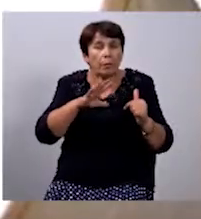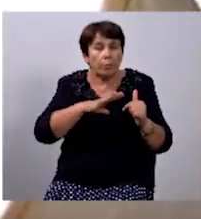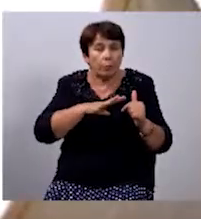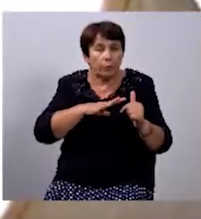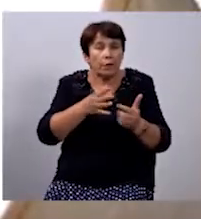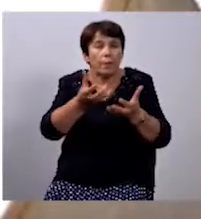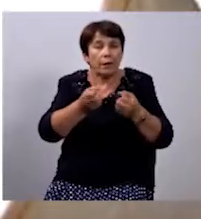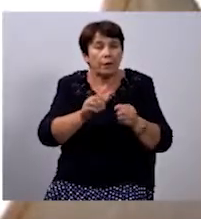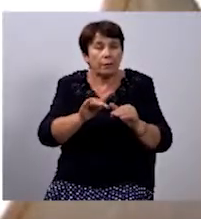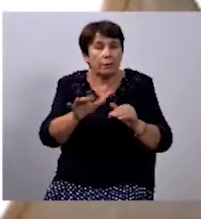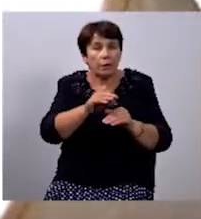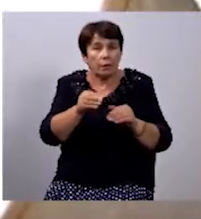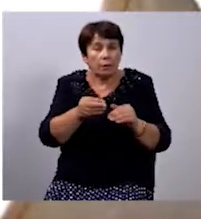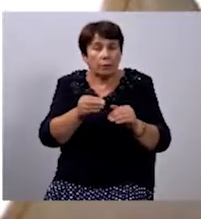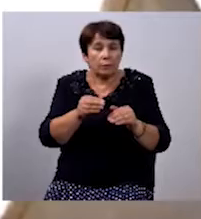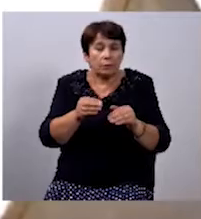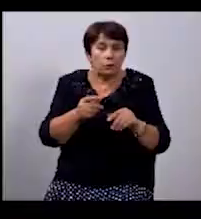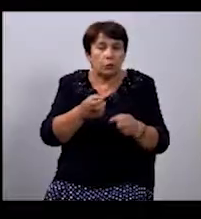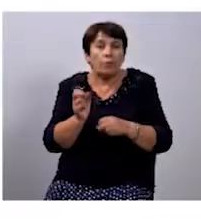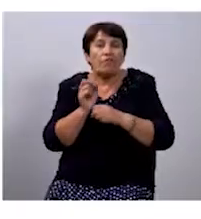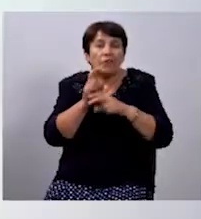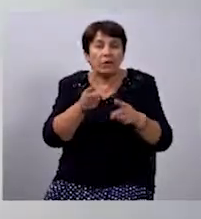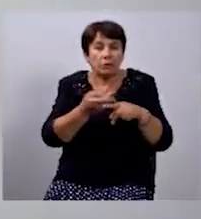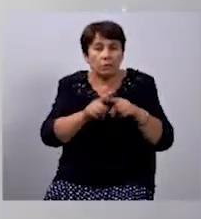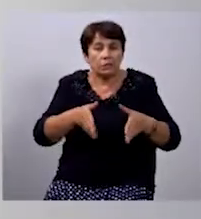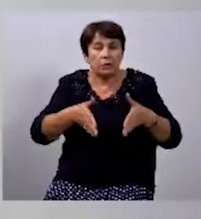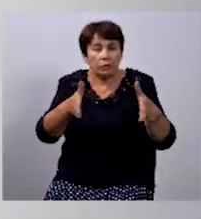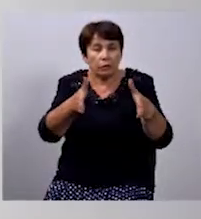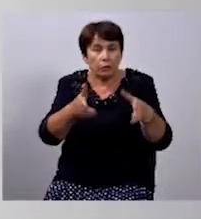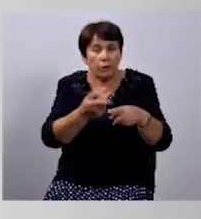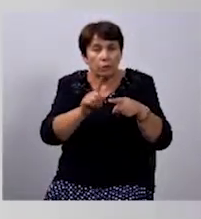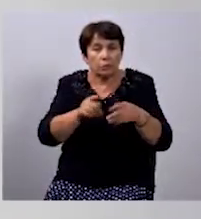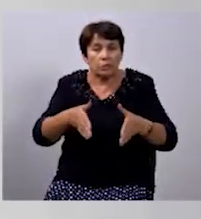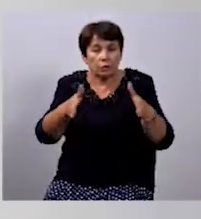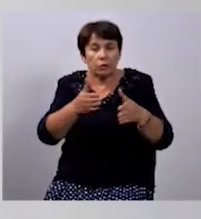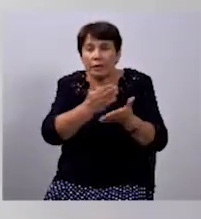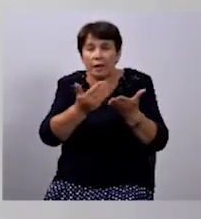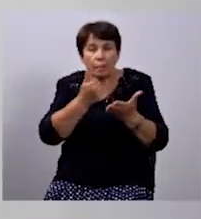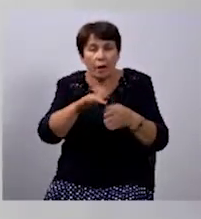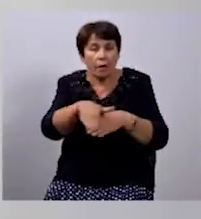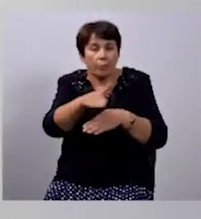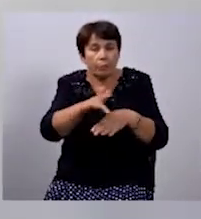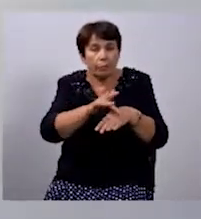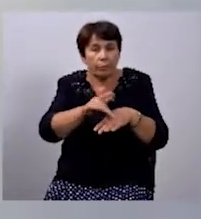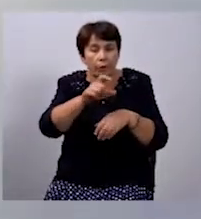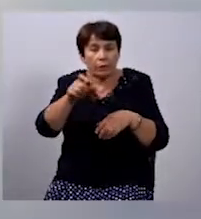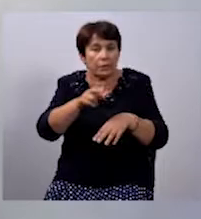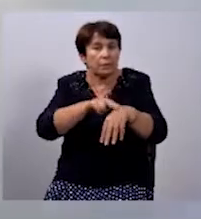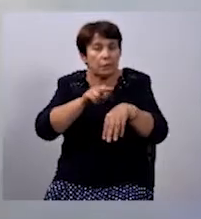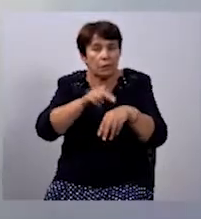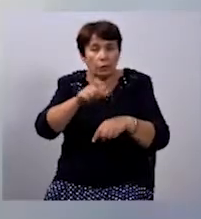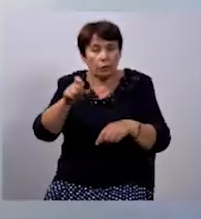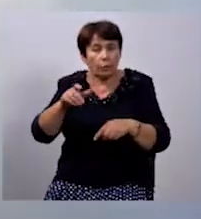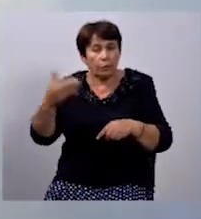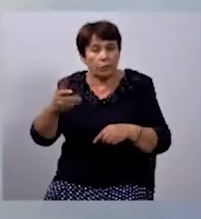міра, прийнято захід, щоб викинути його в коридор, попередньо переконавши, що в коридорі не перебуває ніхто, ні з поліцейських, ні з